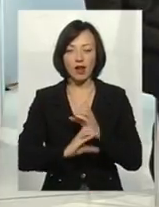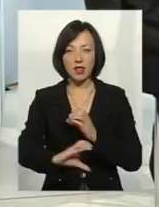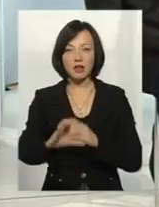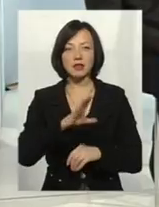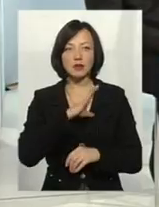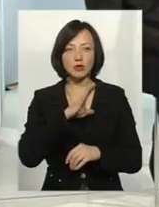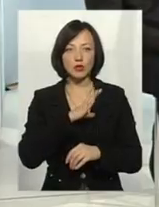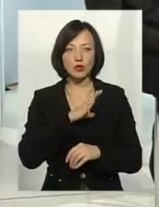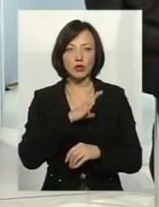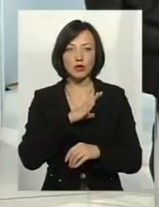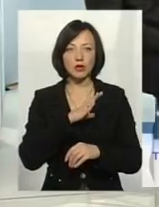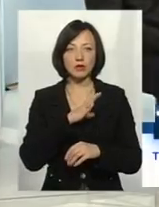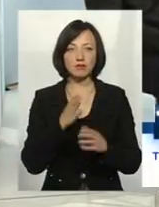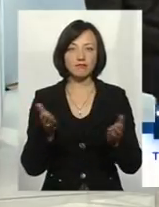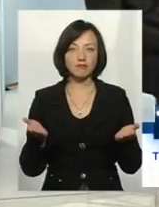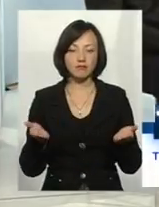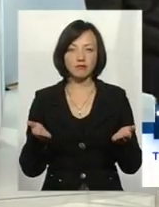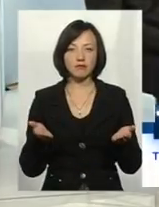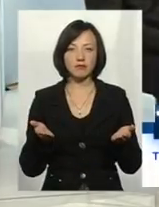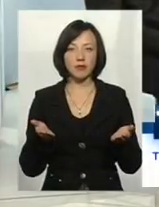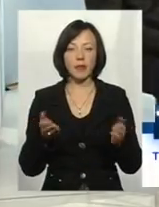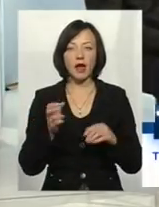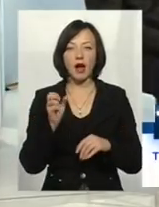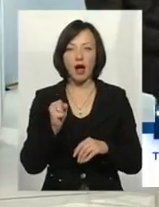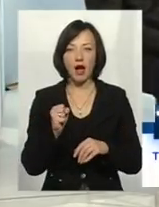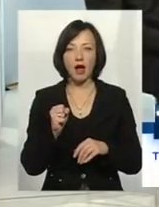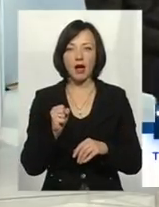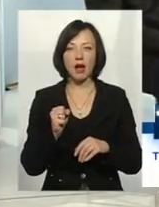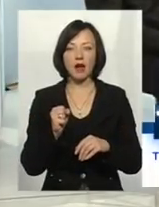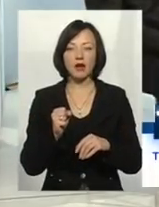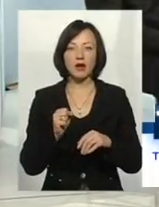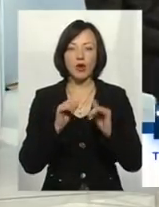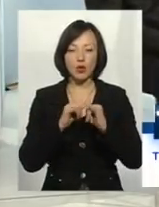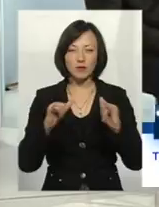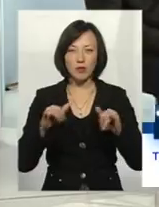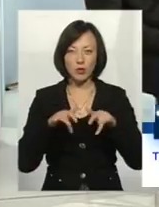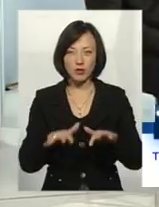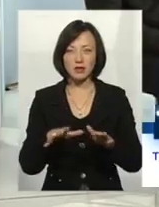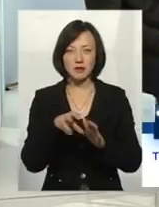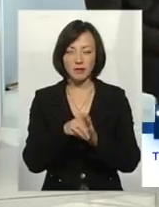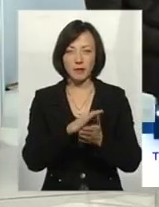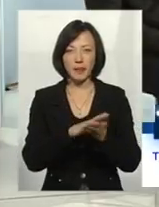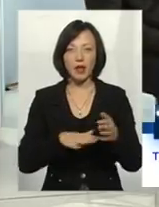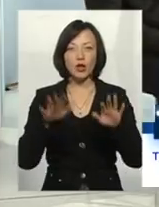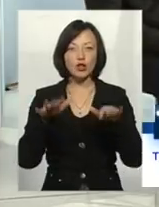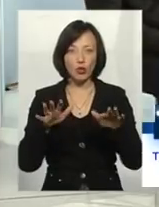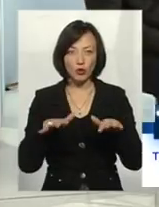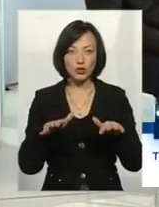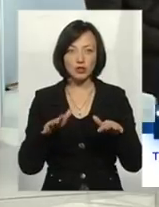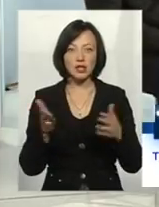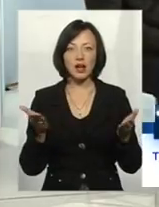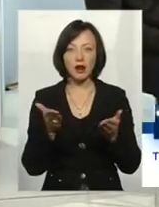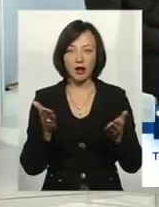нічим, а біологічні процеси там йшли. оцей, на мою думку, дощ... Тобто, у той дощ,